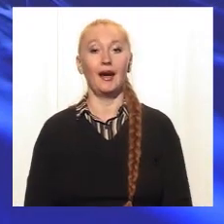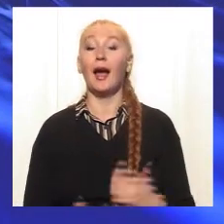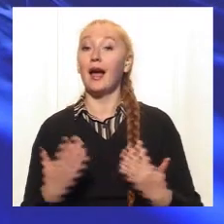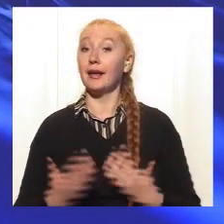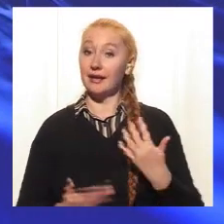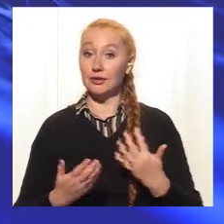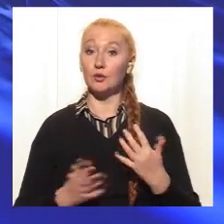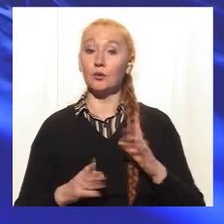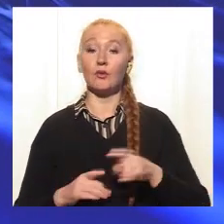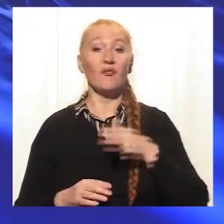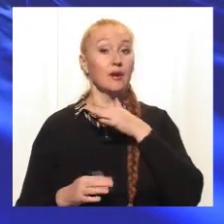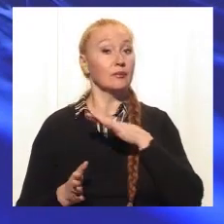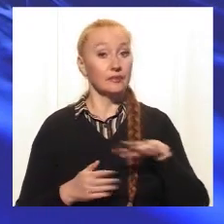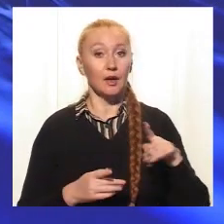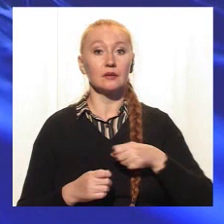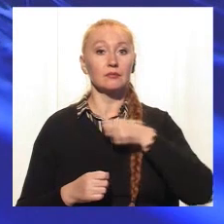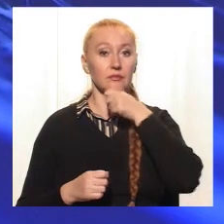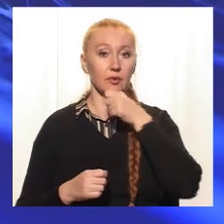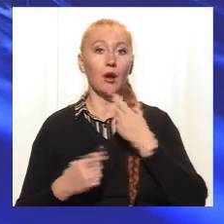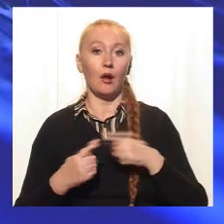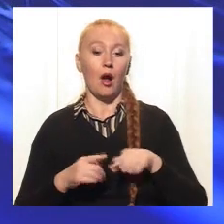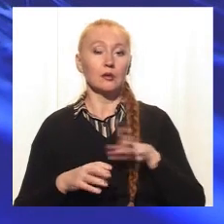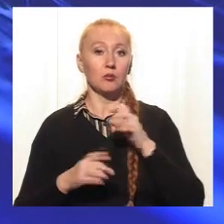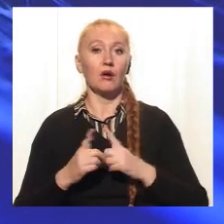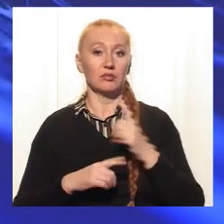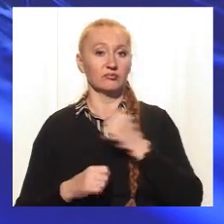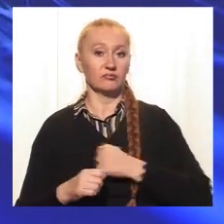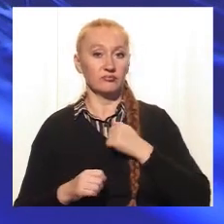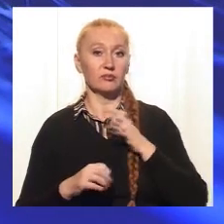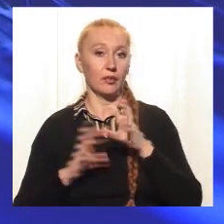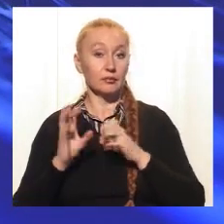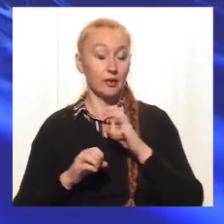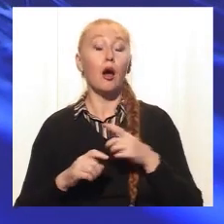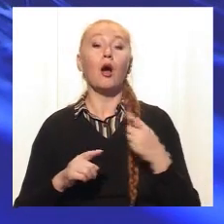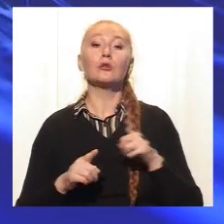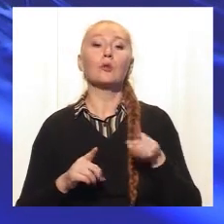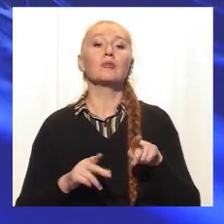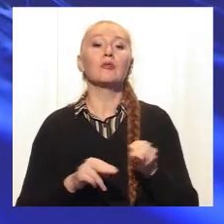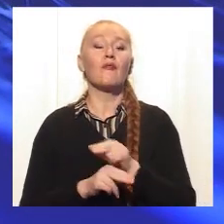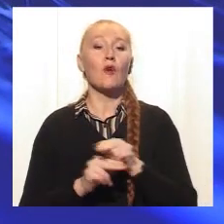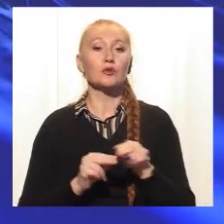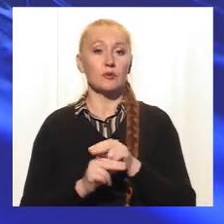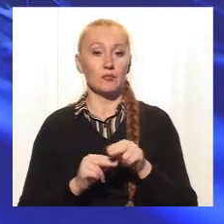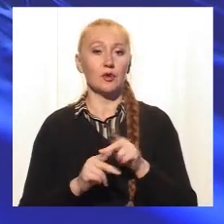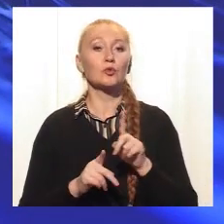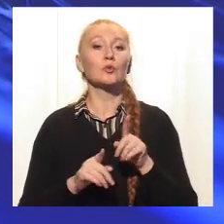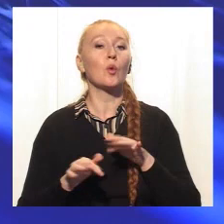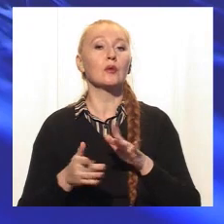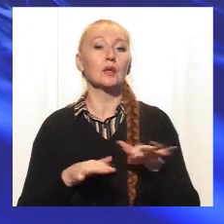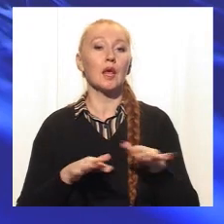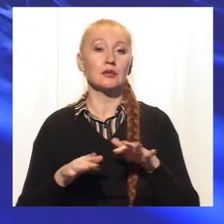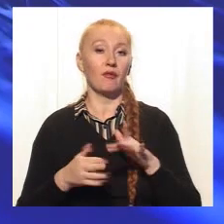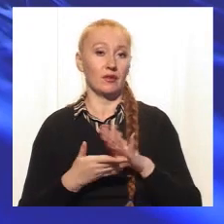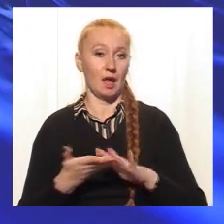часом, з віком домашній улюбленець починає проявляти агресію, що необхідно робити, як його виховувати, як діяти далі?